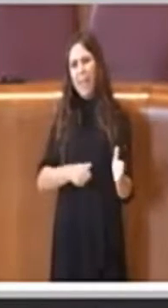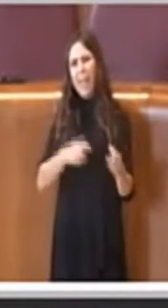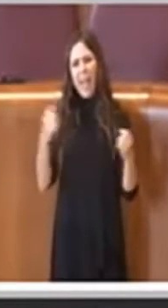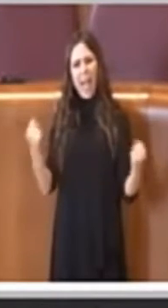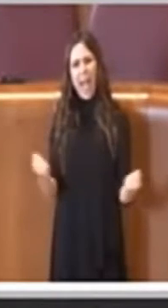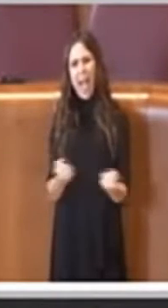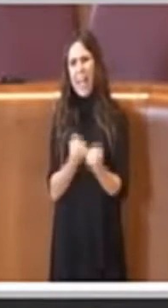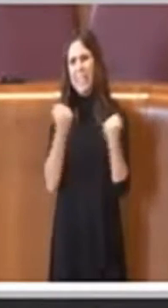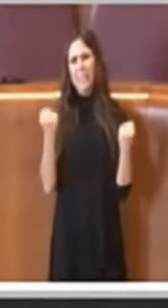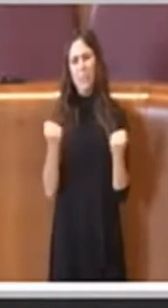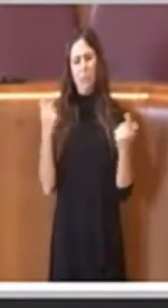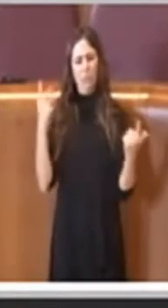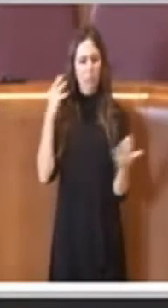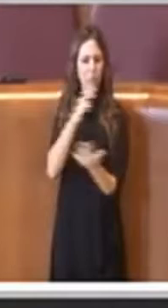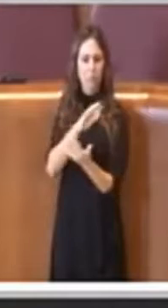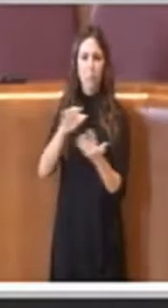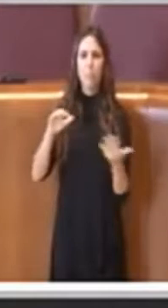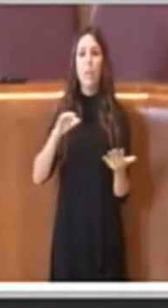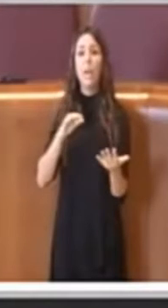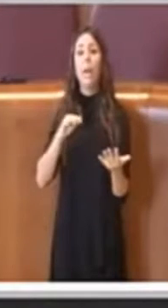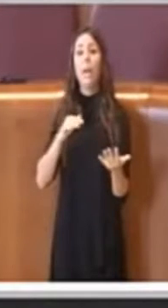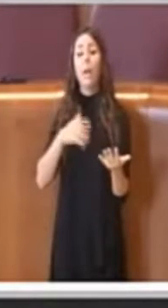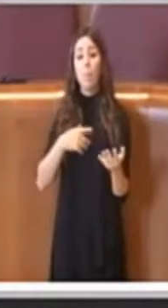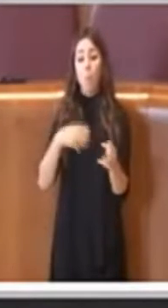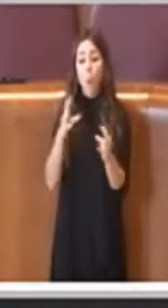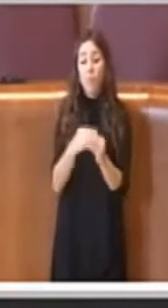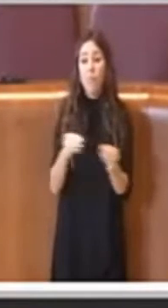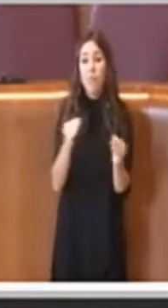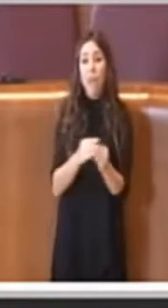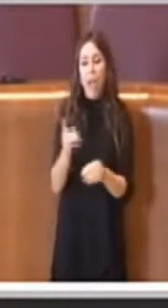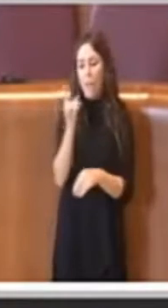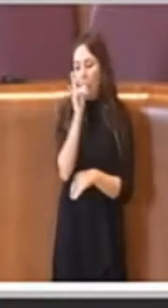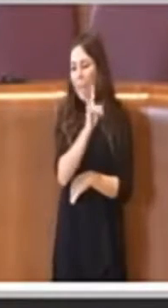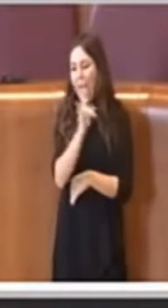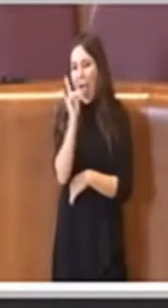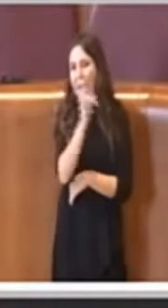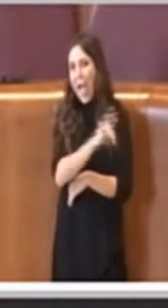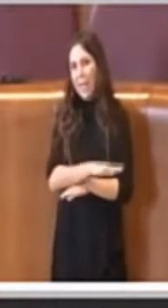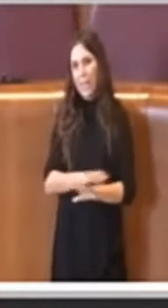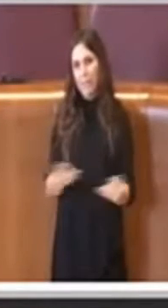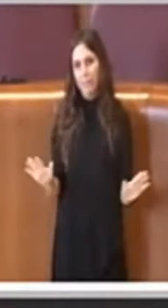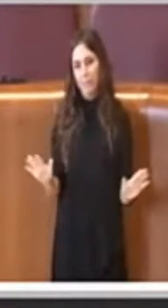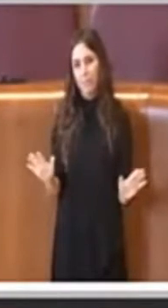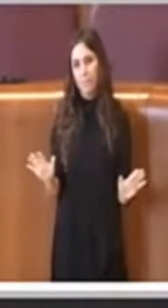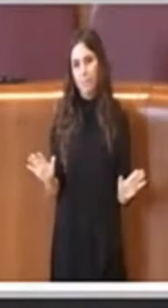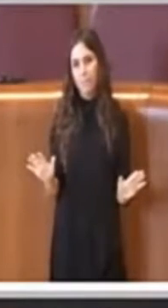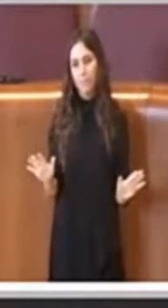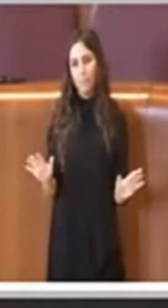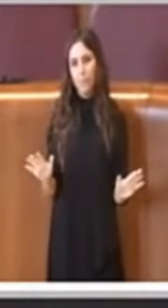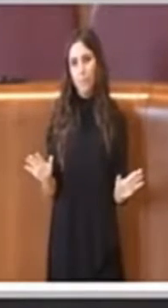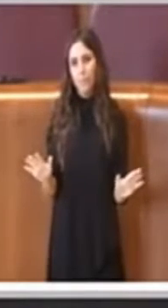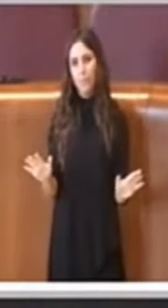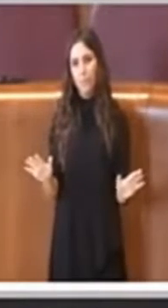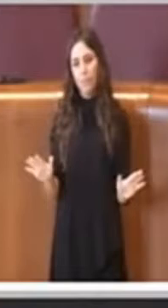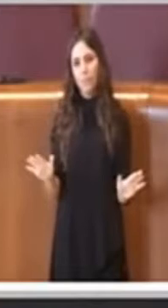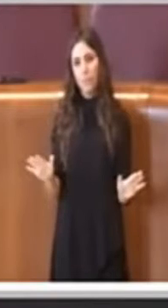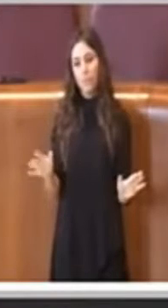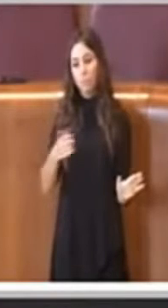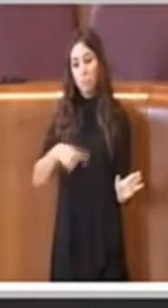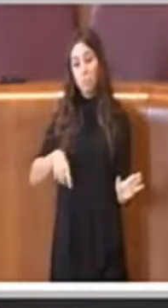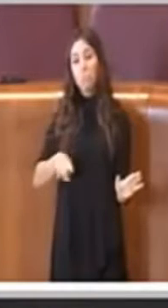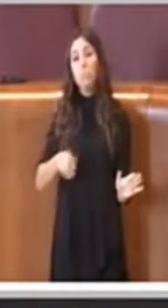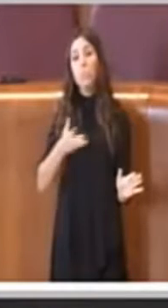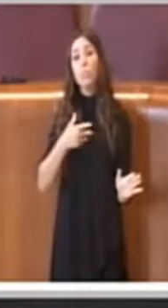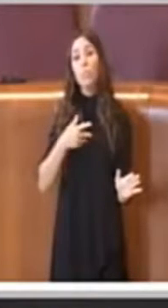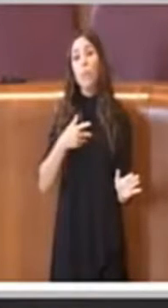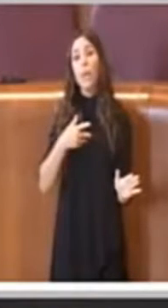ingarbugliate, fatte male, male, molto male e ci ritroviamo con dei